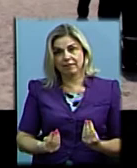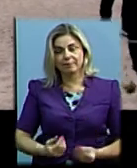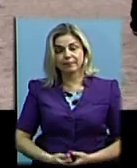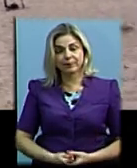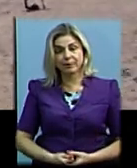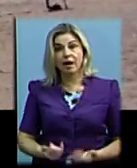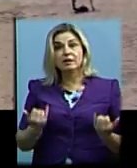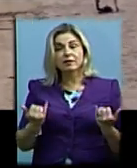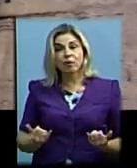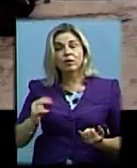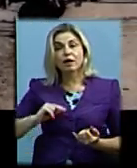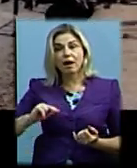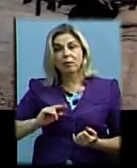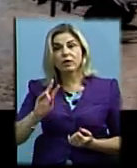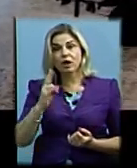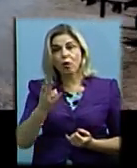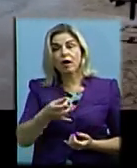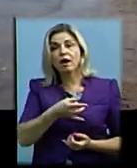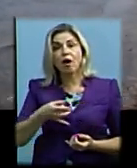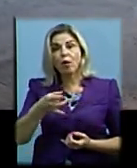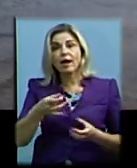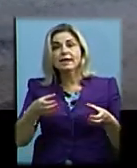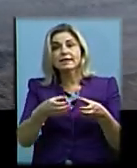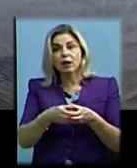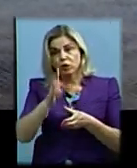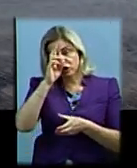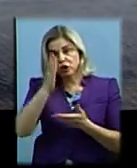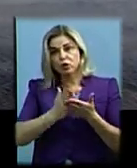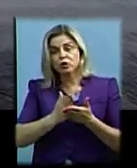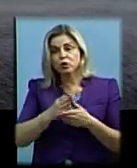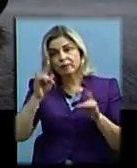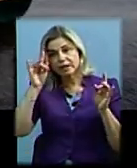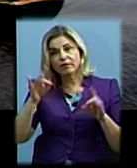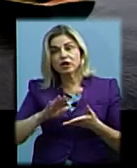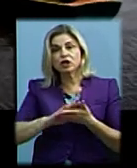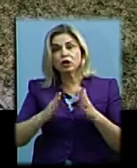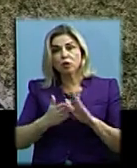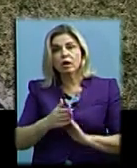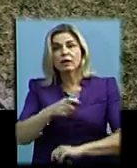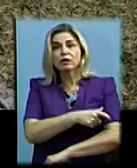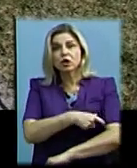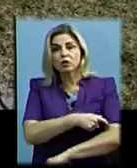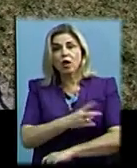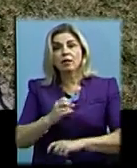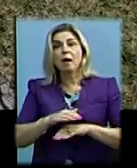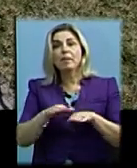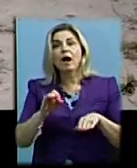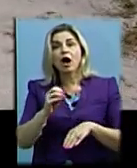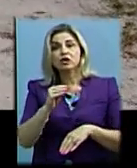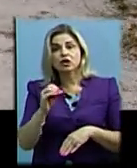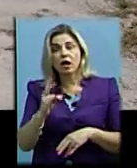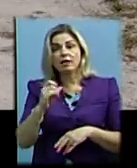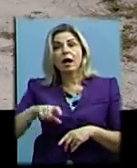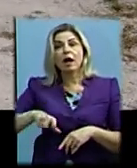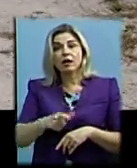Сьогодні співробітники Миколаївського районного сектору Державної служби з надзвичайних ситуацій патрулювали на пляжі Прибій на річці